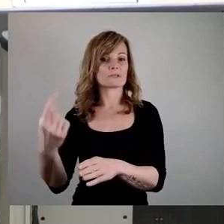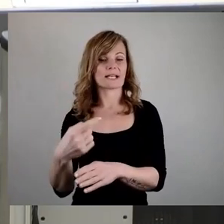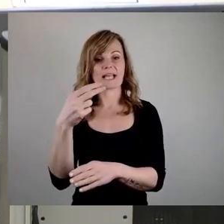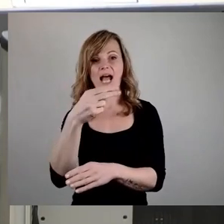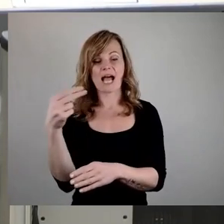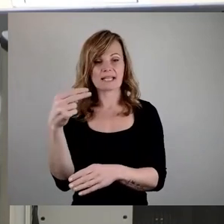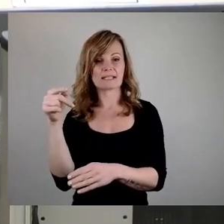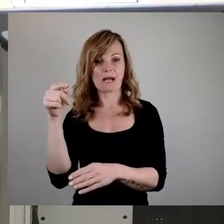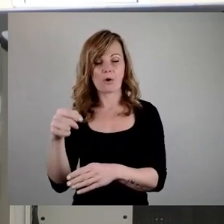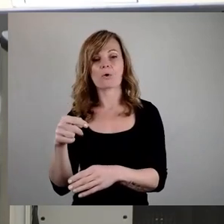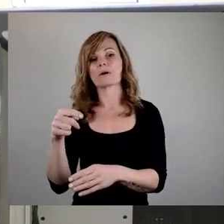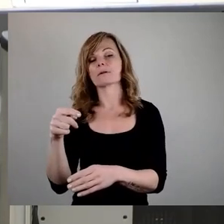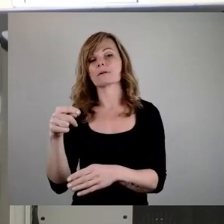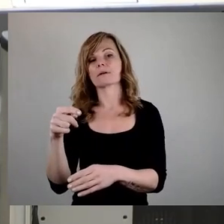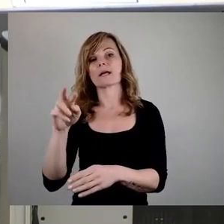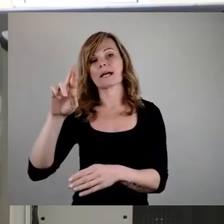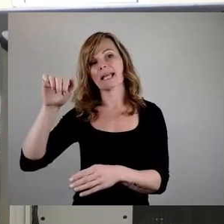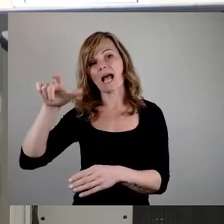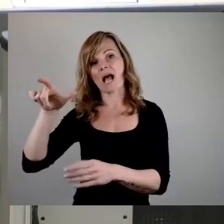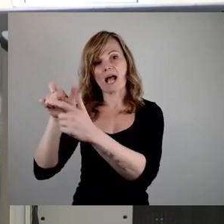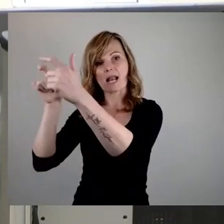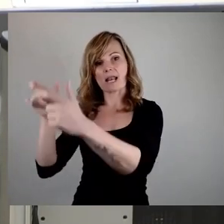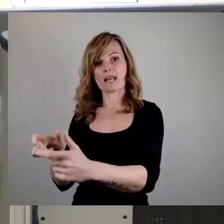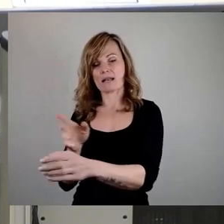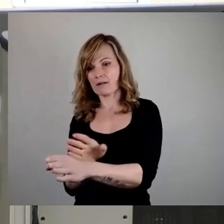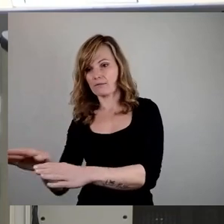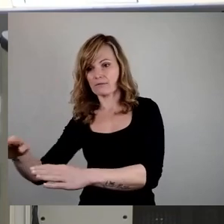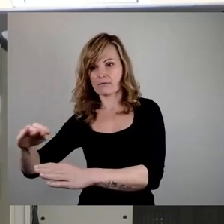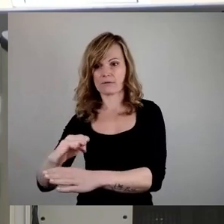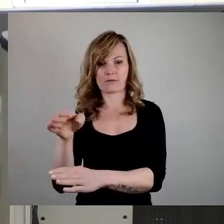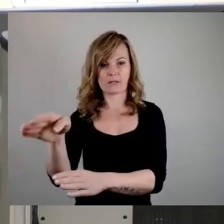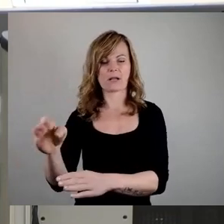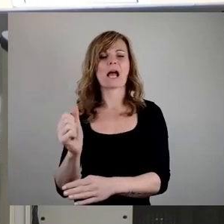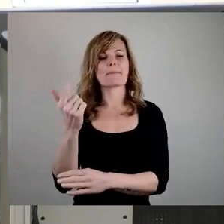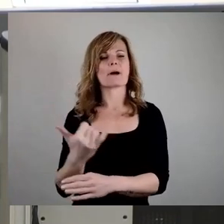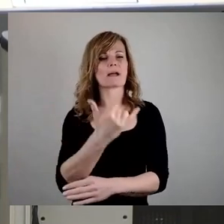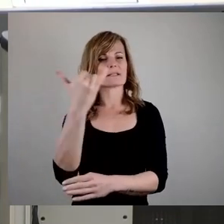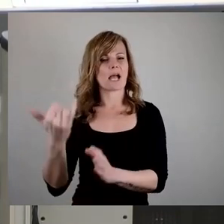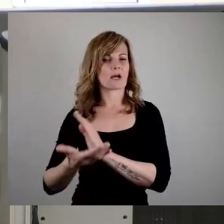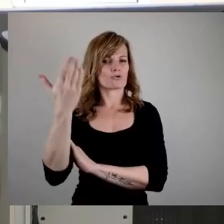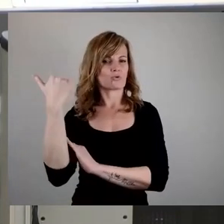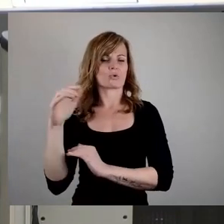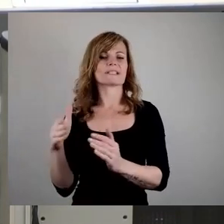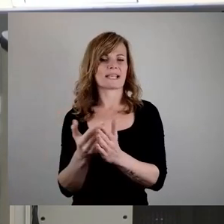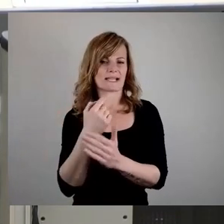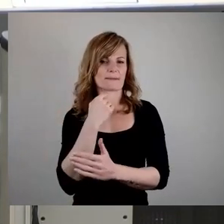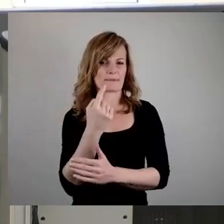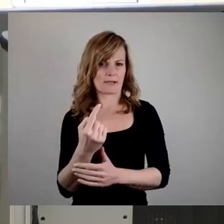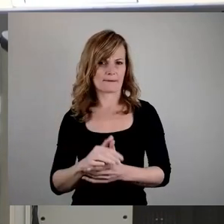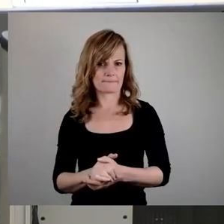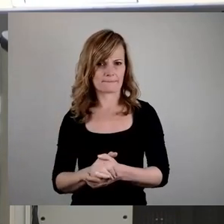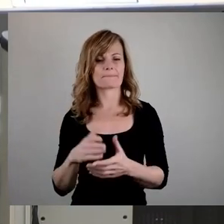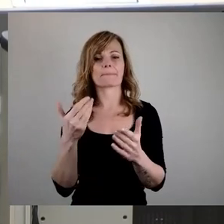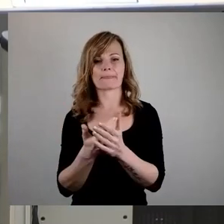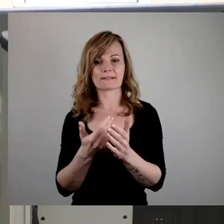am Real einmünden. Das ist ein paar Jahre her, deshalb sage ich es. Und aus diesem